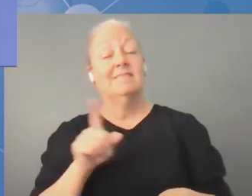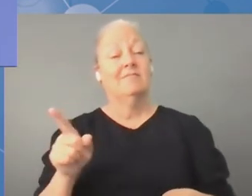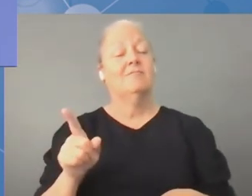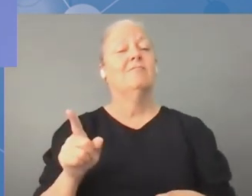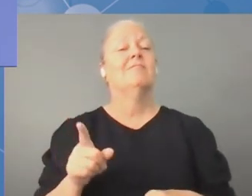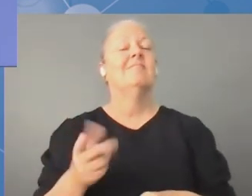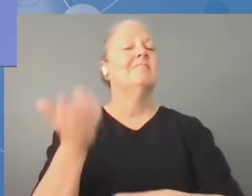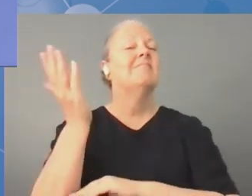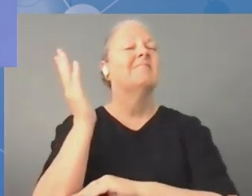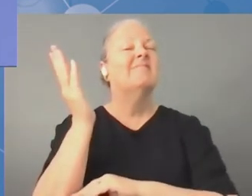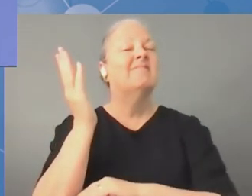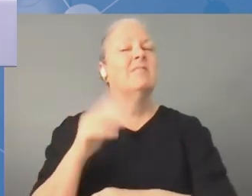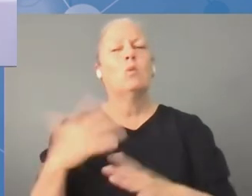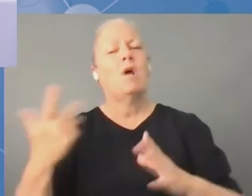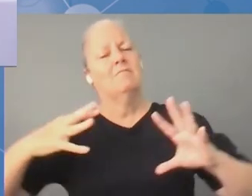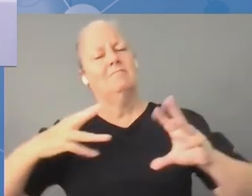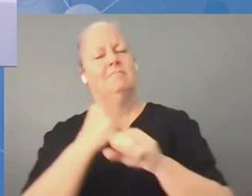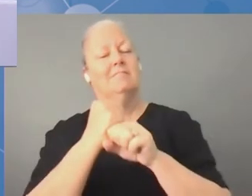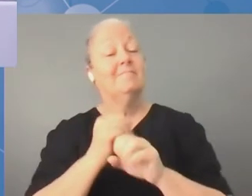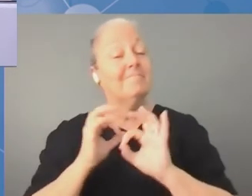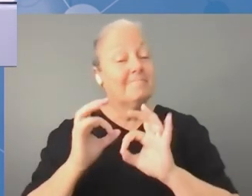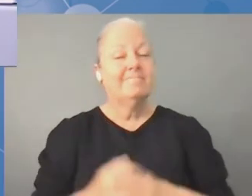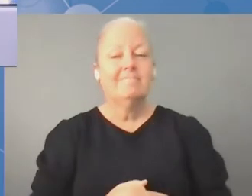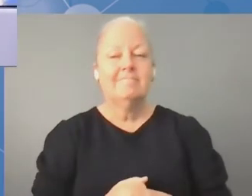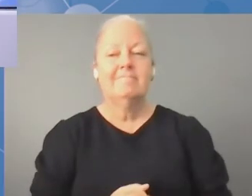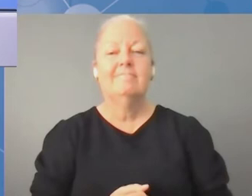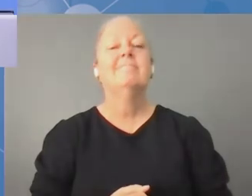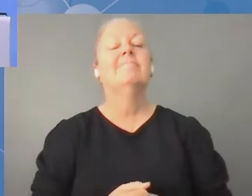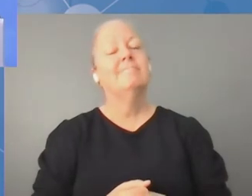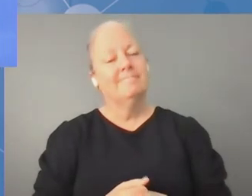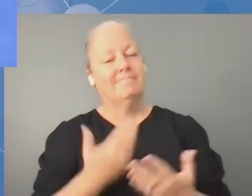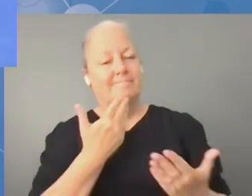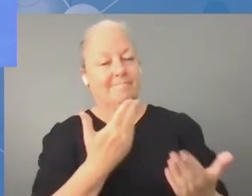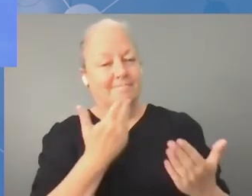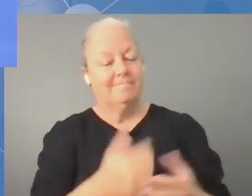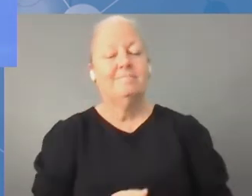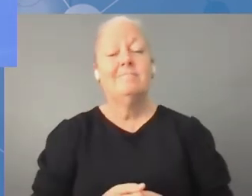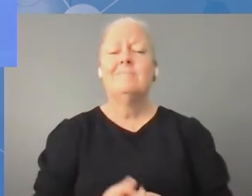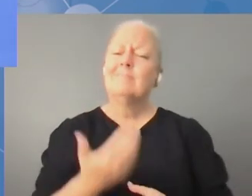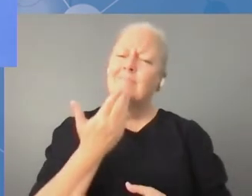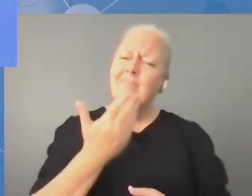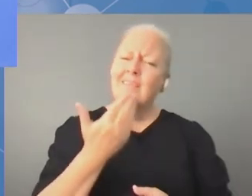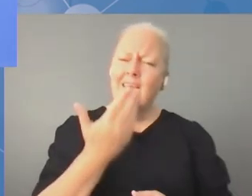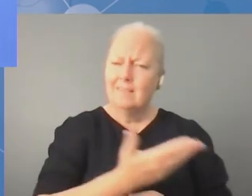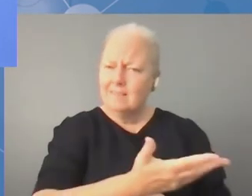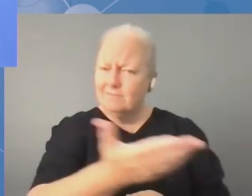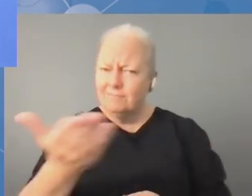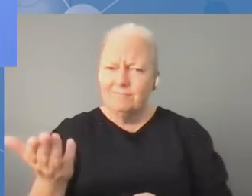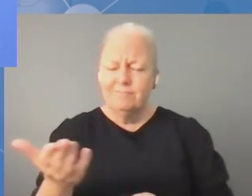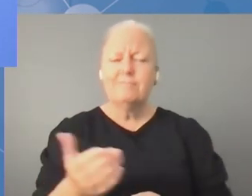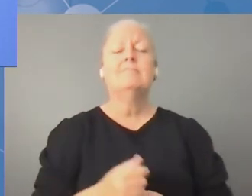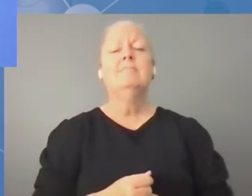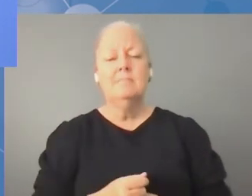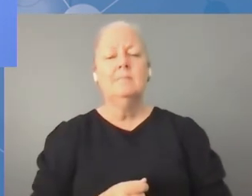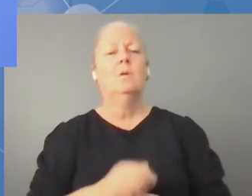naszych panelistów, którzy są ze mną na scenie i którzy podsumują te głosy. Bardzo serdecznie dziękuję wszystkim